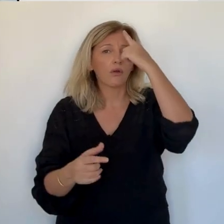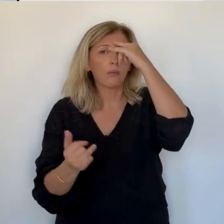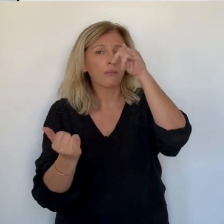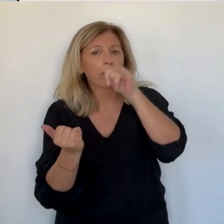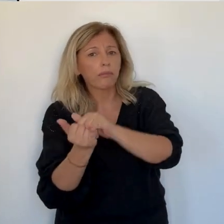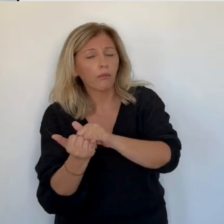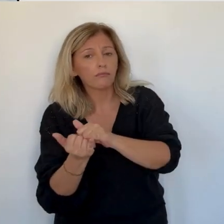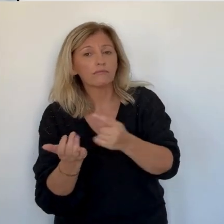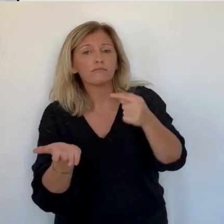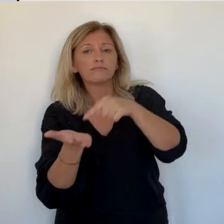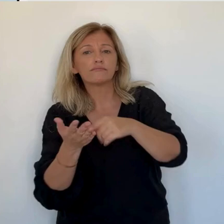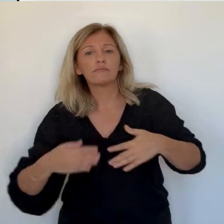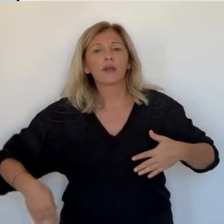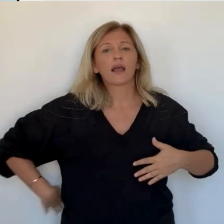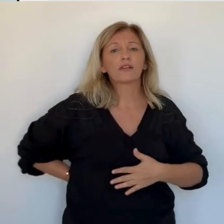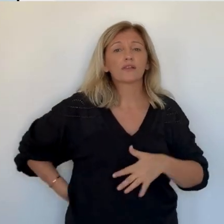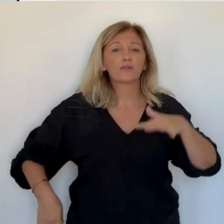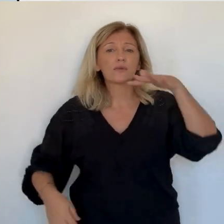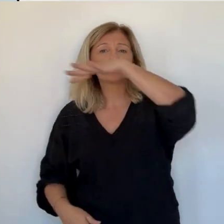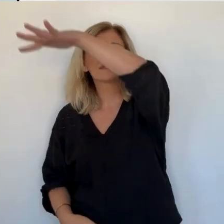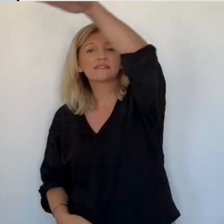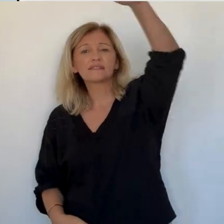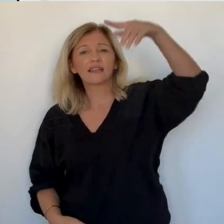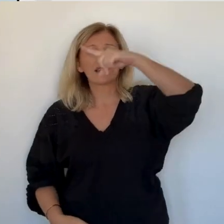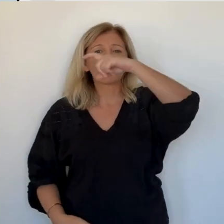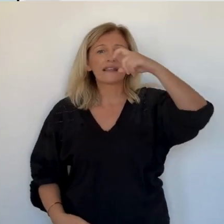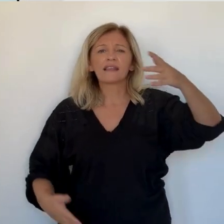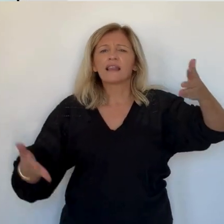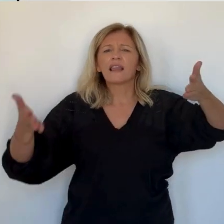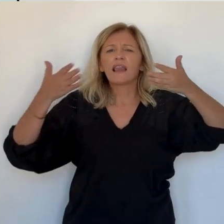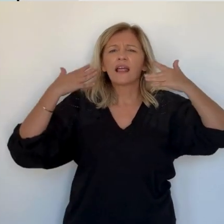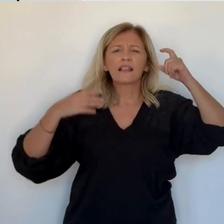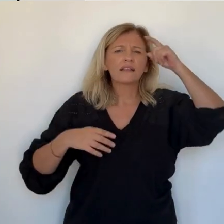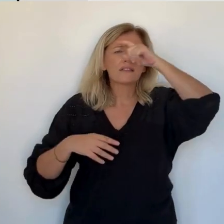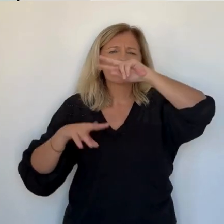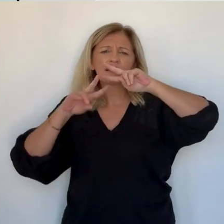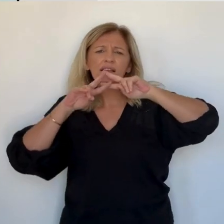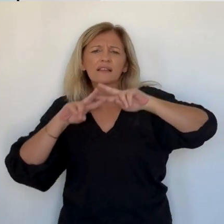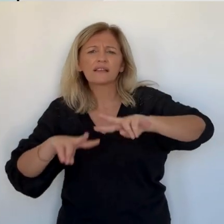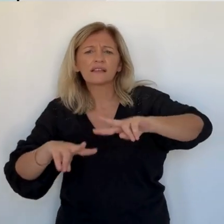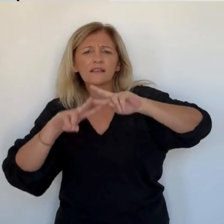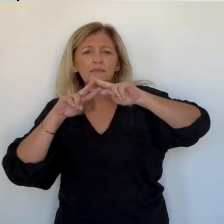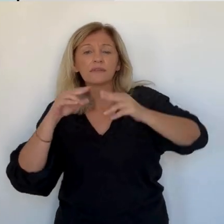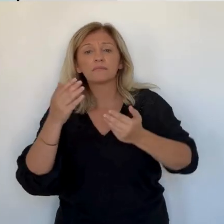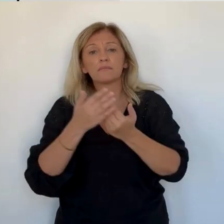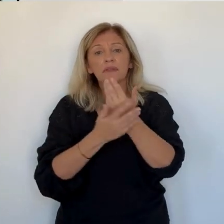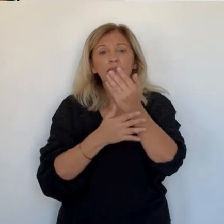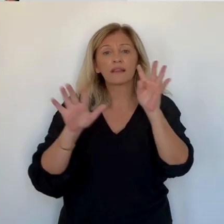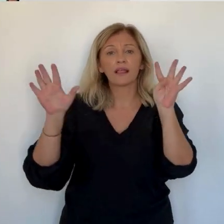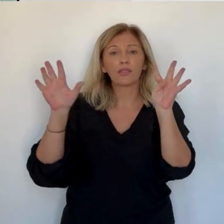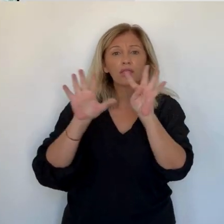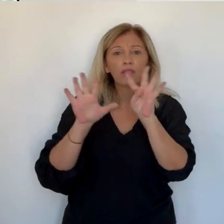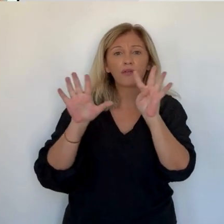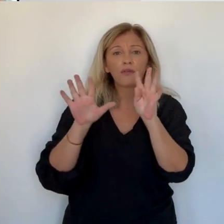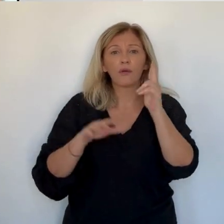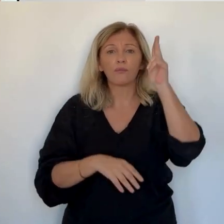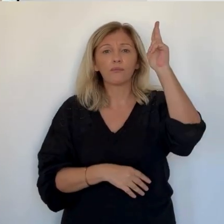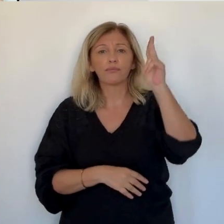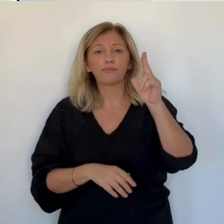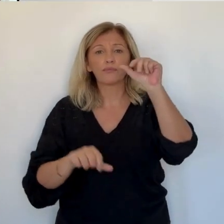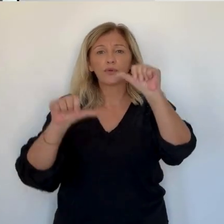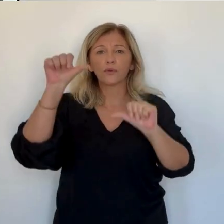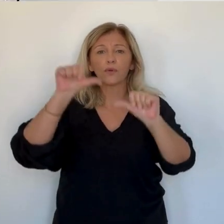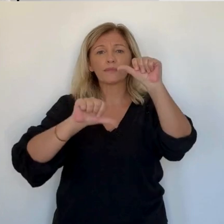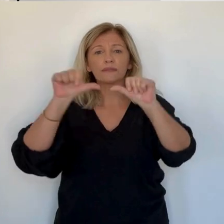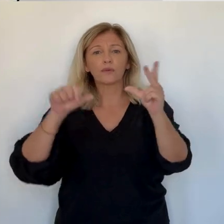Une symphonie en gris et un air irrespirable depuis hier sur le golfe d'Ajaccio. Top départ 9h ce